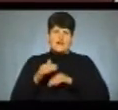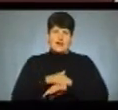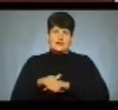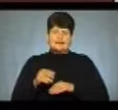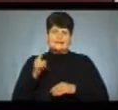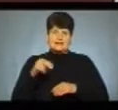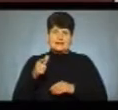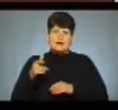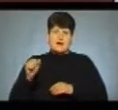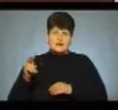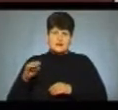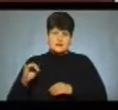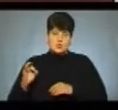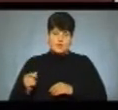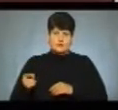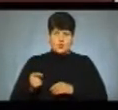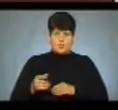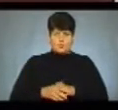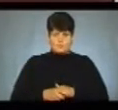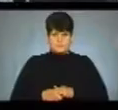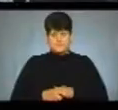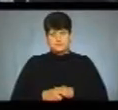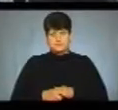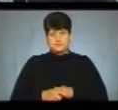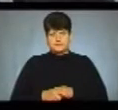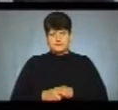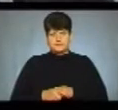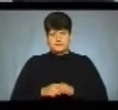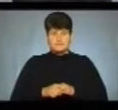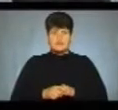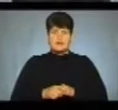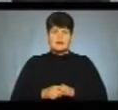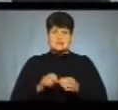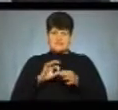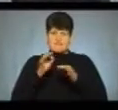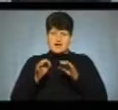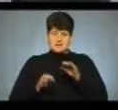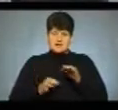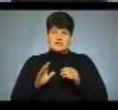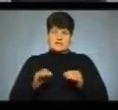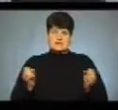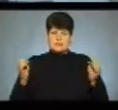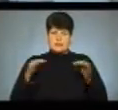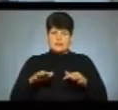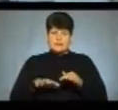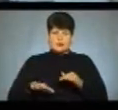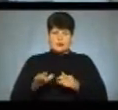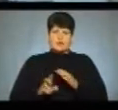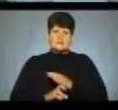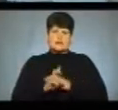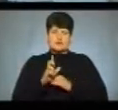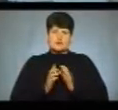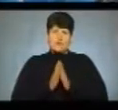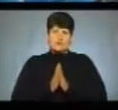Тернополі. Подробиці – в сюжеті Анжели Шови. З вервицями у руках діти зібралися на території церкви, щоб